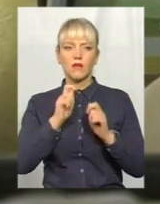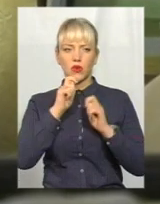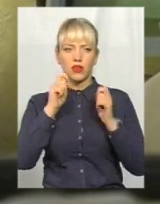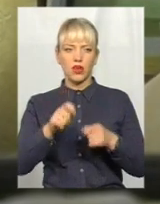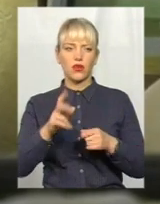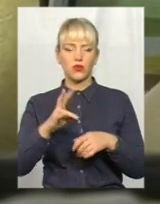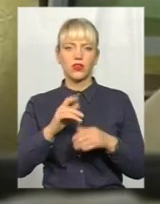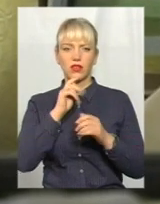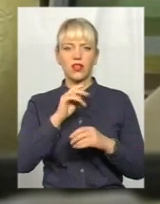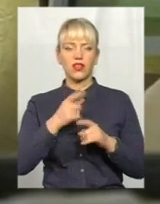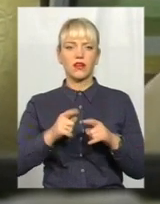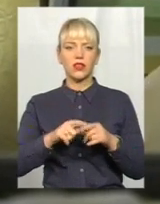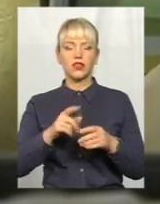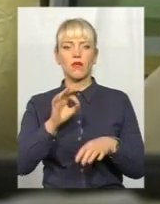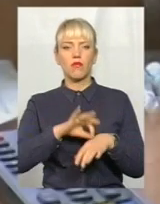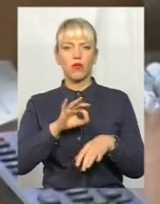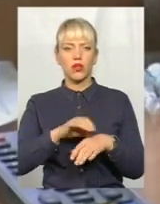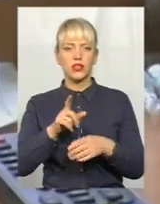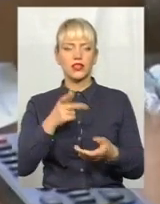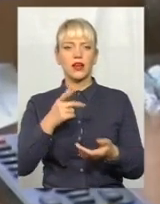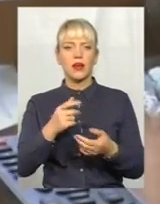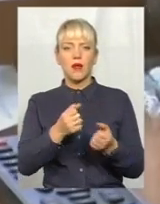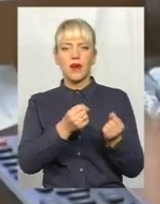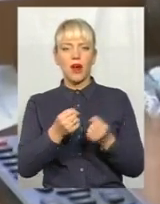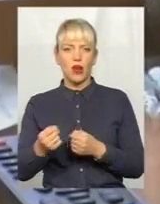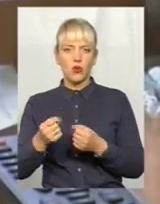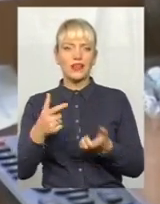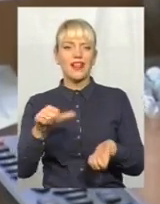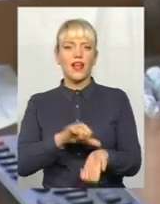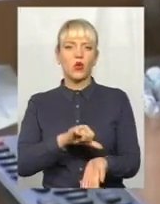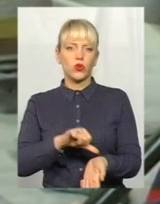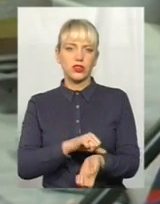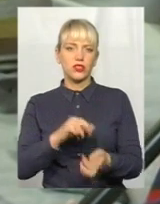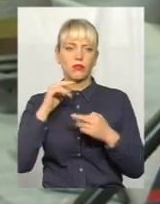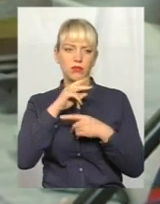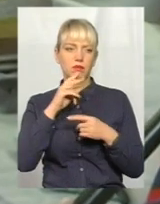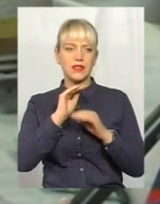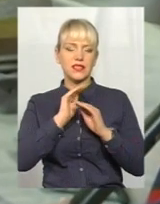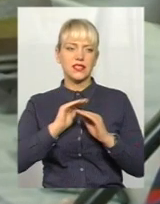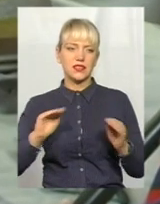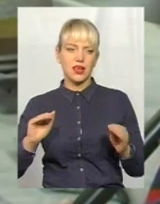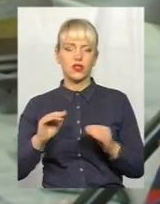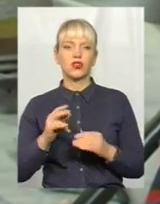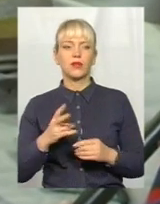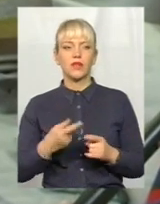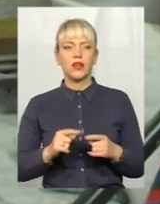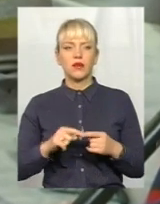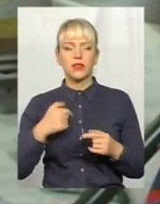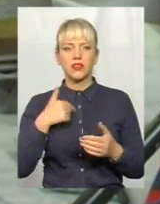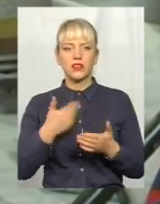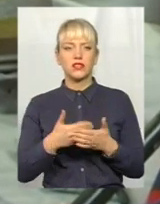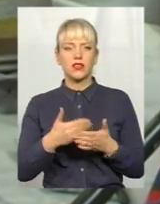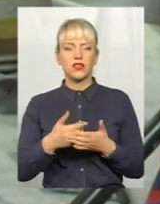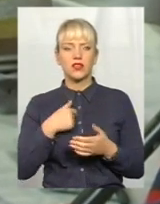який пригальмовують наркотичними препаратами. У затишку, але і з сумом за життям. Мені здається, кормлють трохи